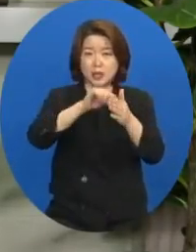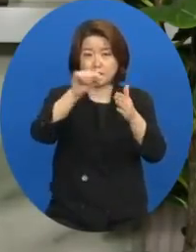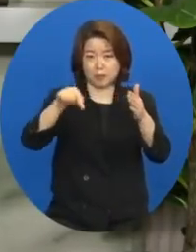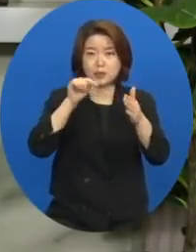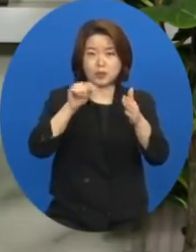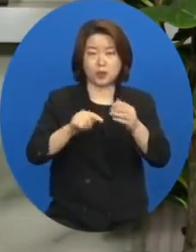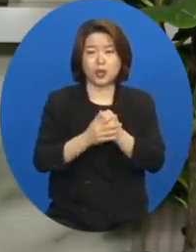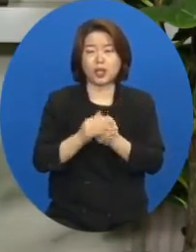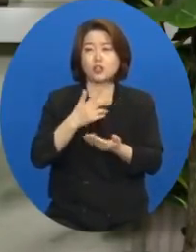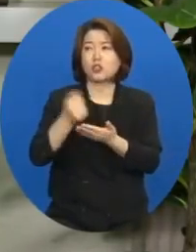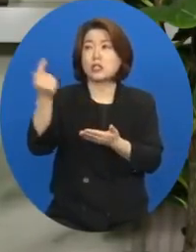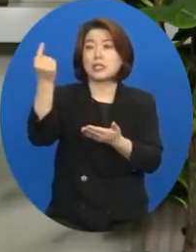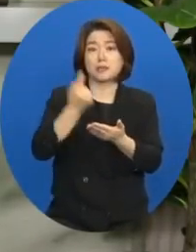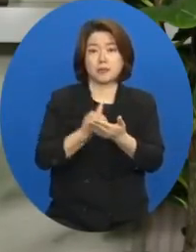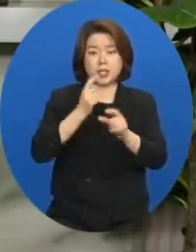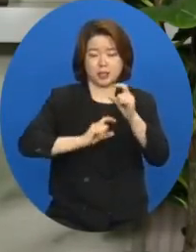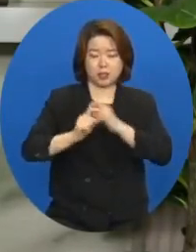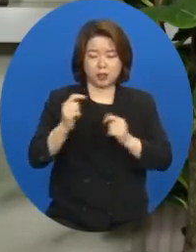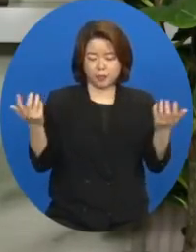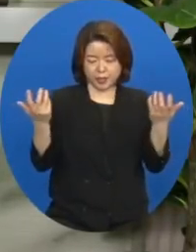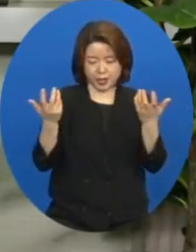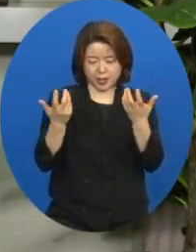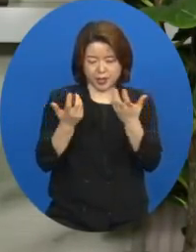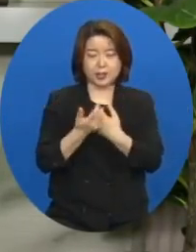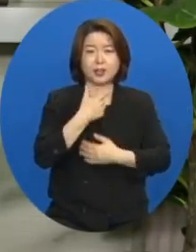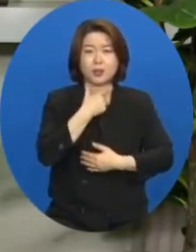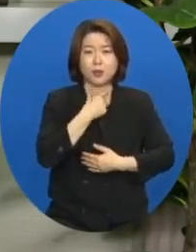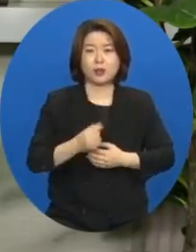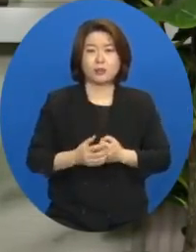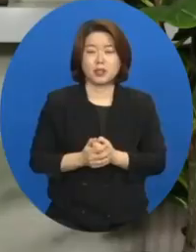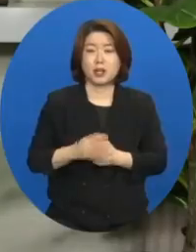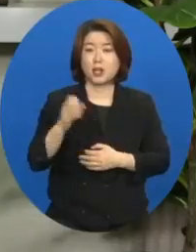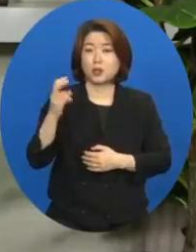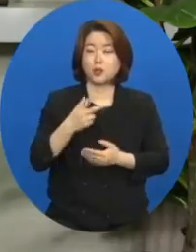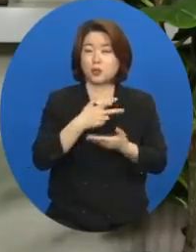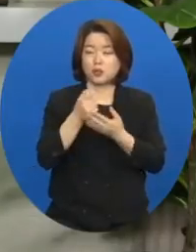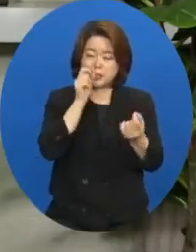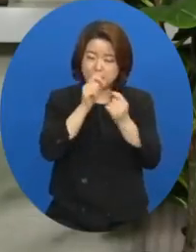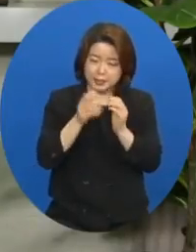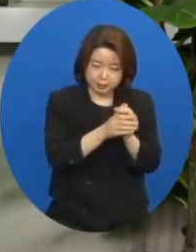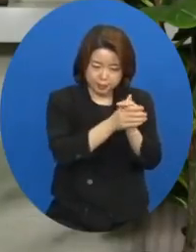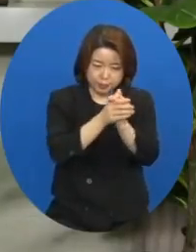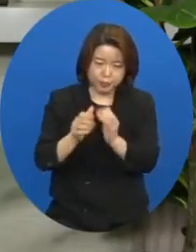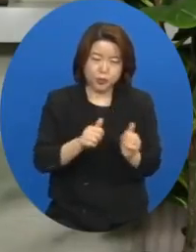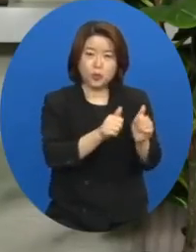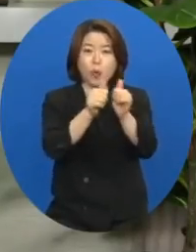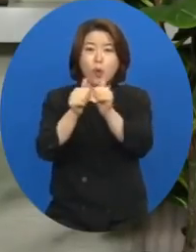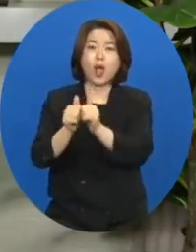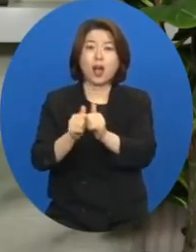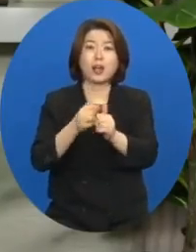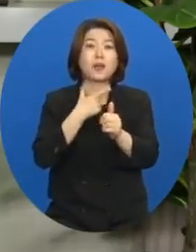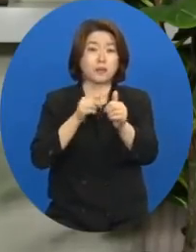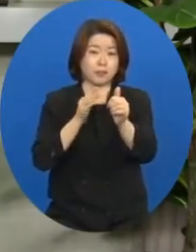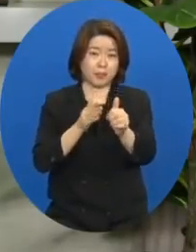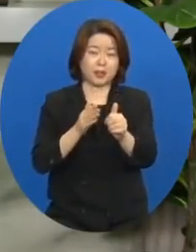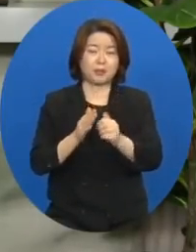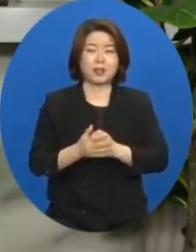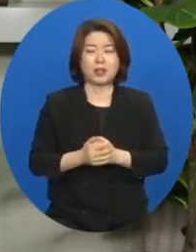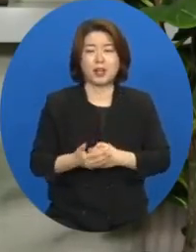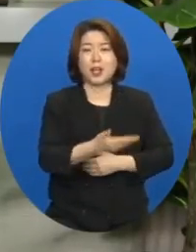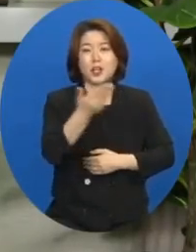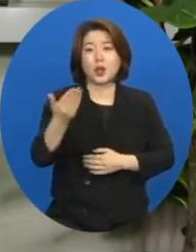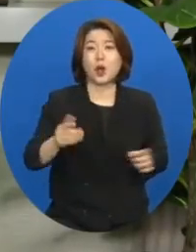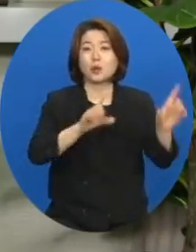주님의 임재하심이 더욱 가득하기를 원합니다. 그리고 주님과 친밀히 동행하게 되기 원합니다. 그래서 여러분의